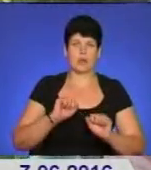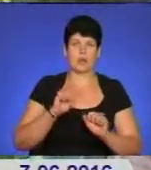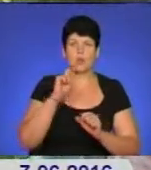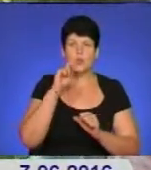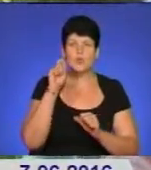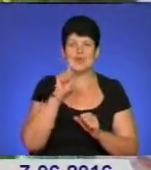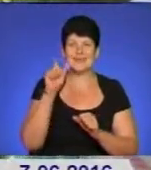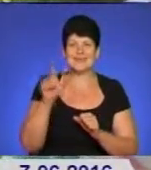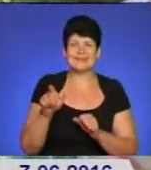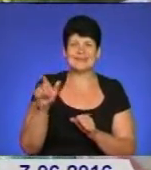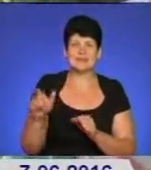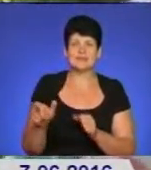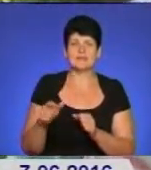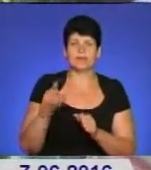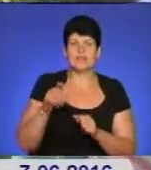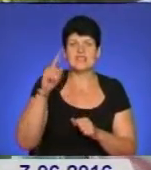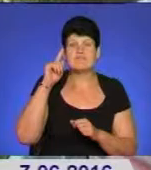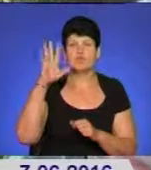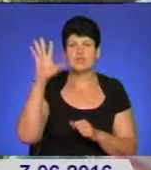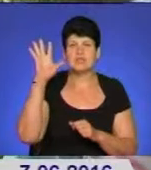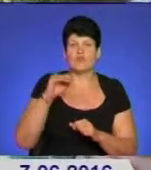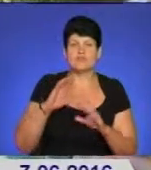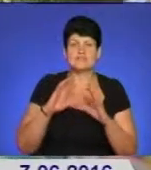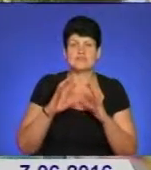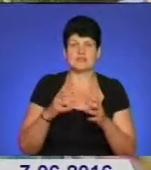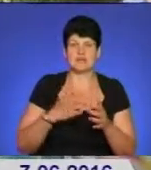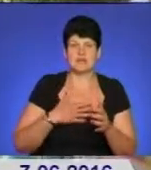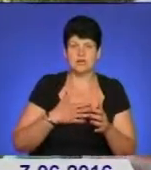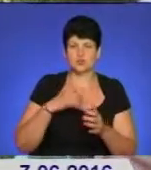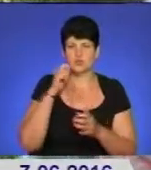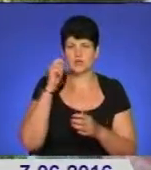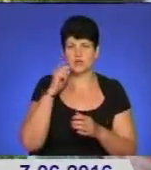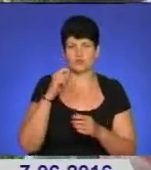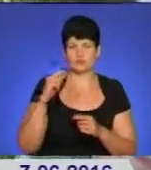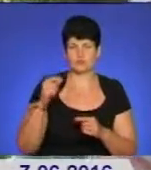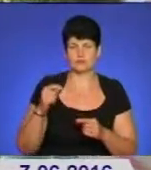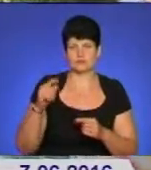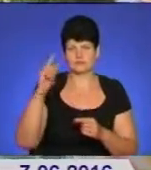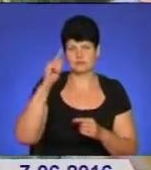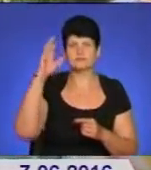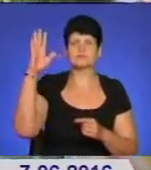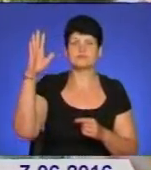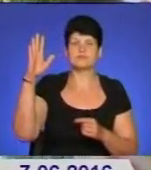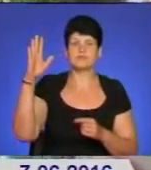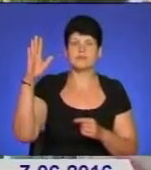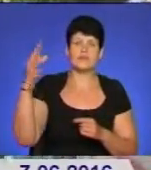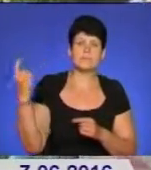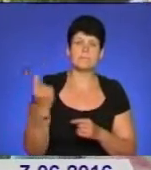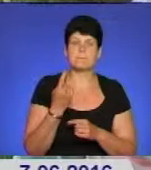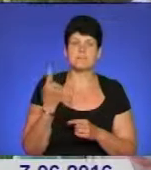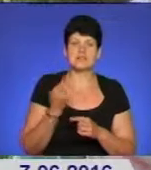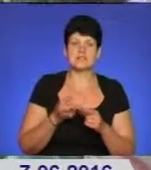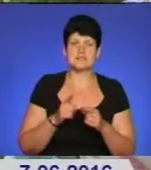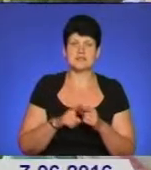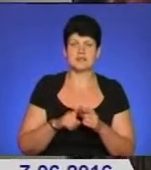тих людей, які стали відомі на весь світ, тих людей, які нашу Україну звеличили. І, зокрема, найпершу з цієї серії